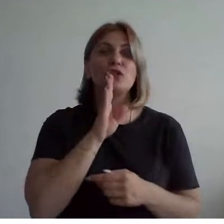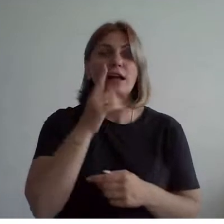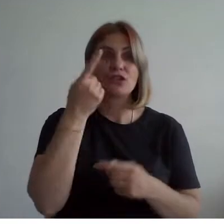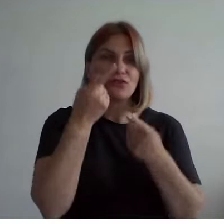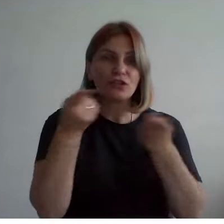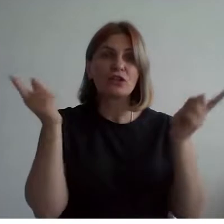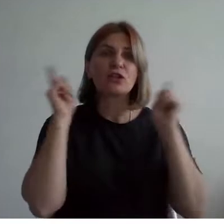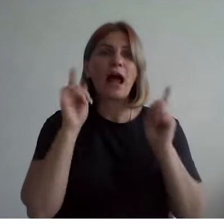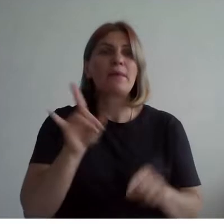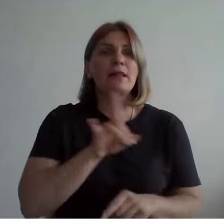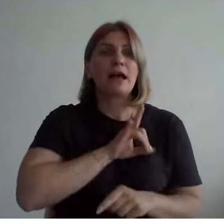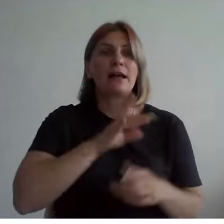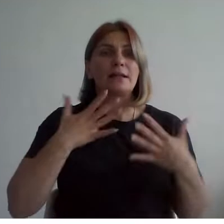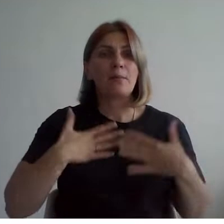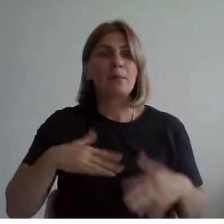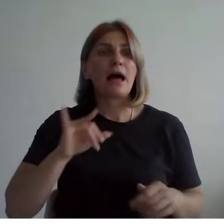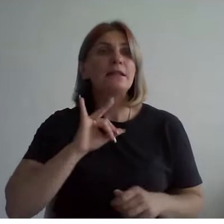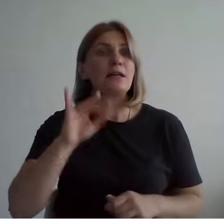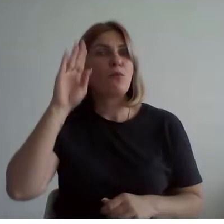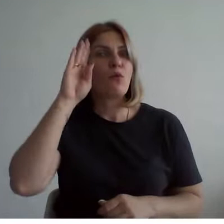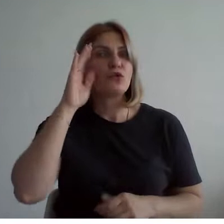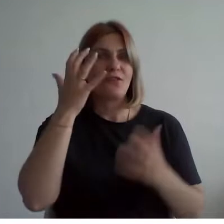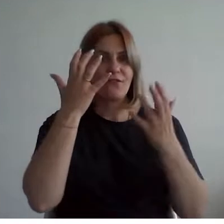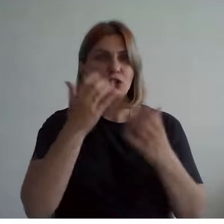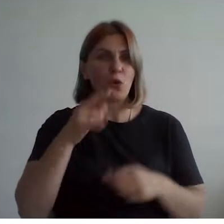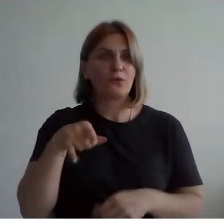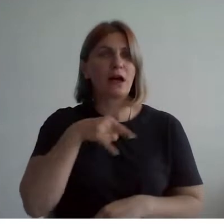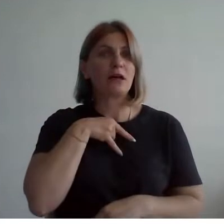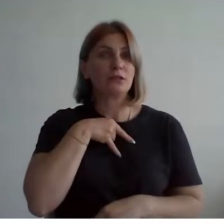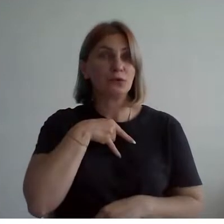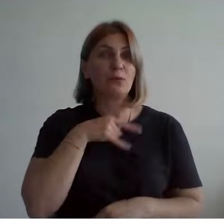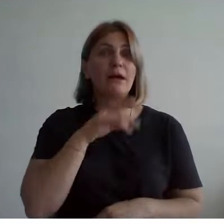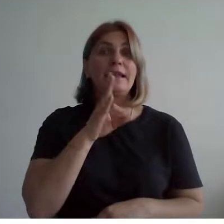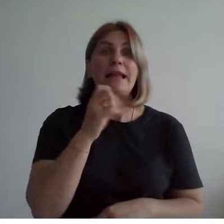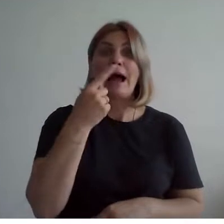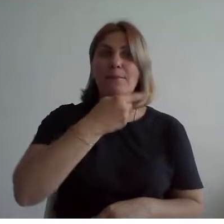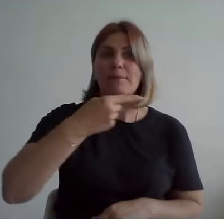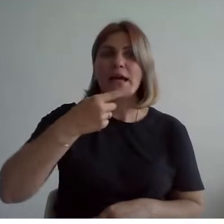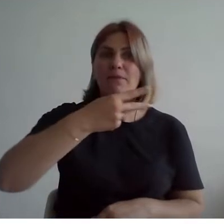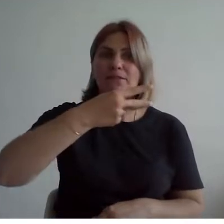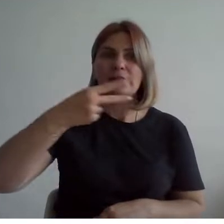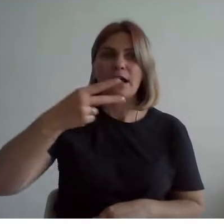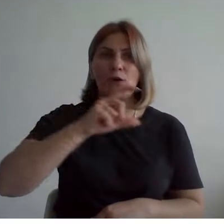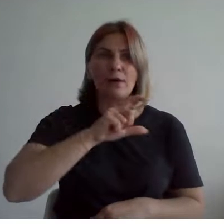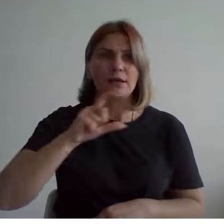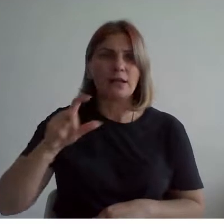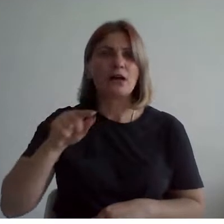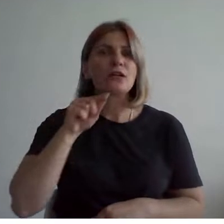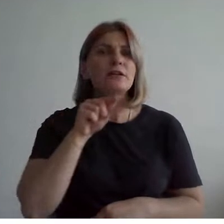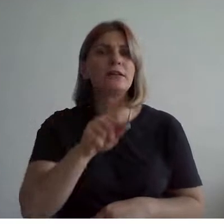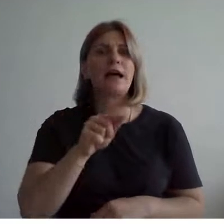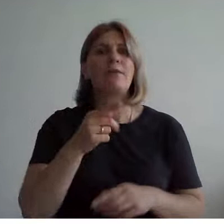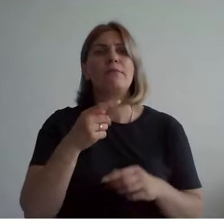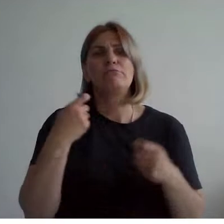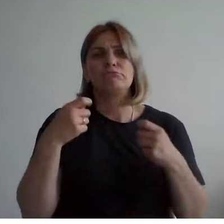платьях, и мужчины в темных костюмах. На первом и втором этаже здания галантерейные лавки